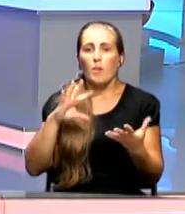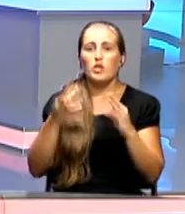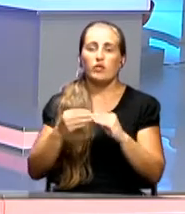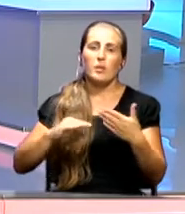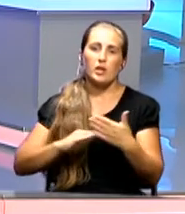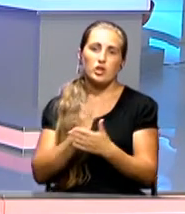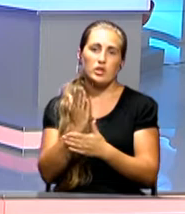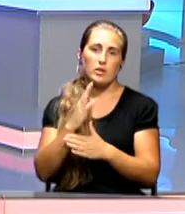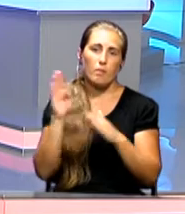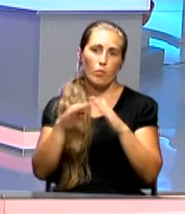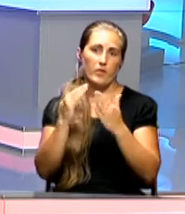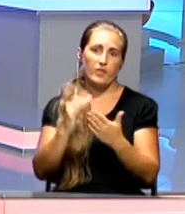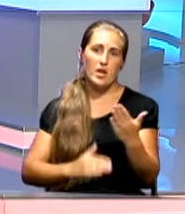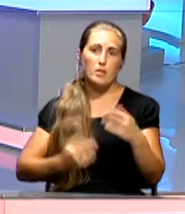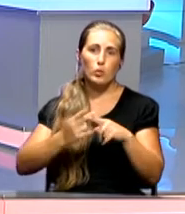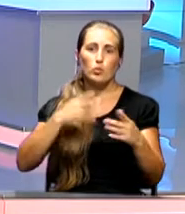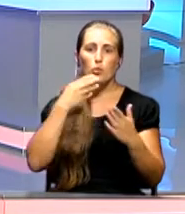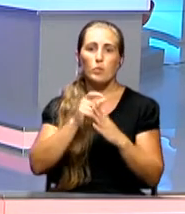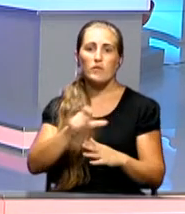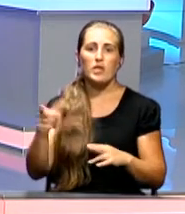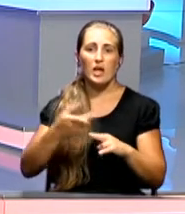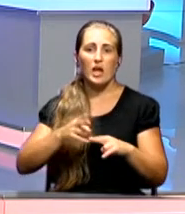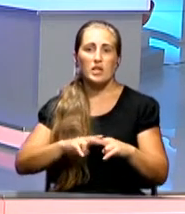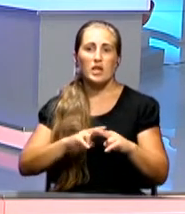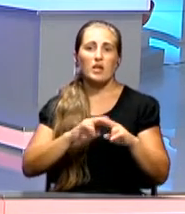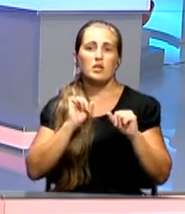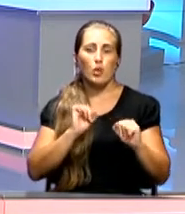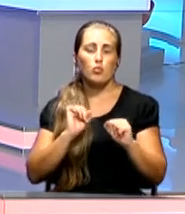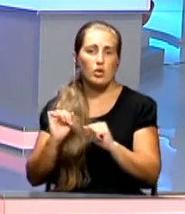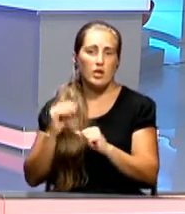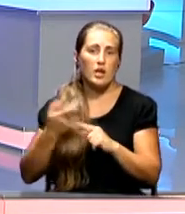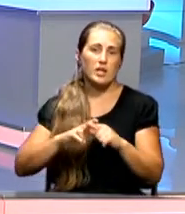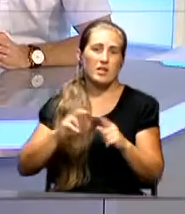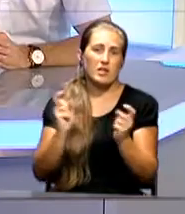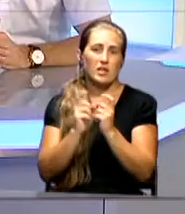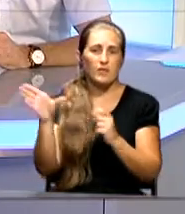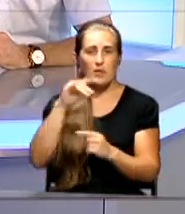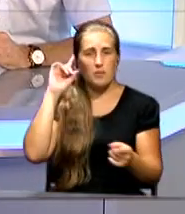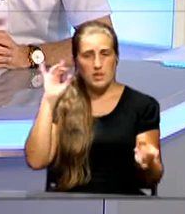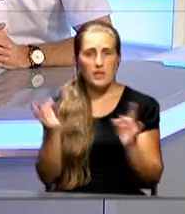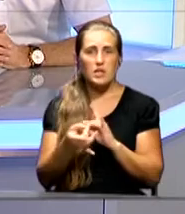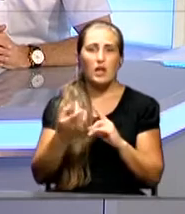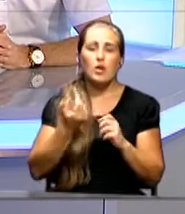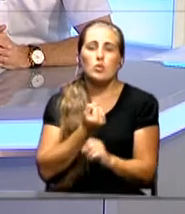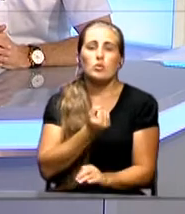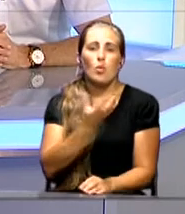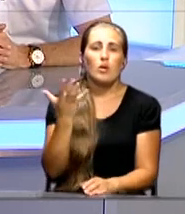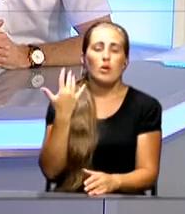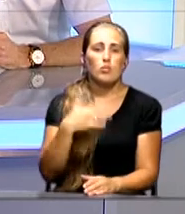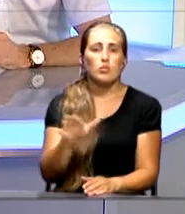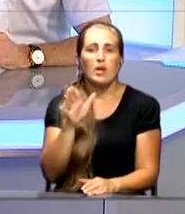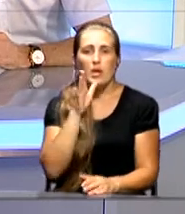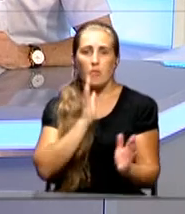-политический подтекст. Потому что собственники вот этих очистных сооружений, это агрофирма Крым, скандально известная, о которой мы знаем, сколько она лет,